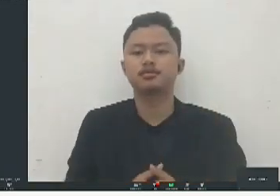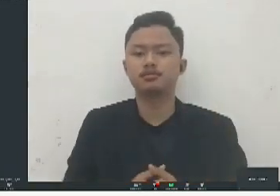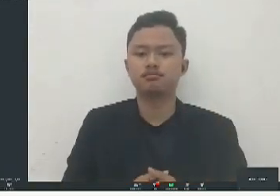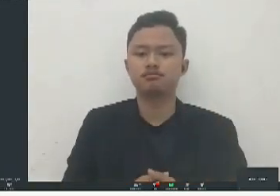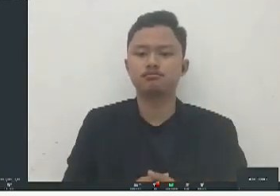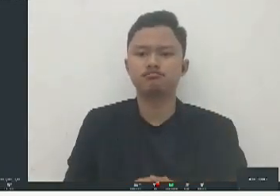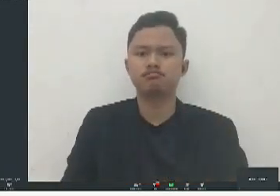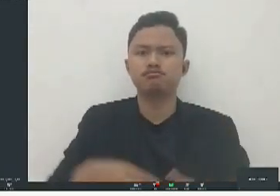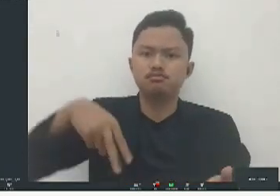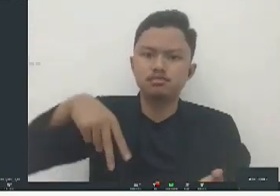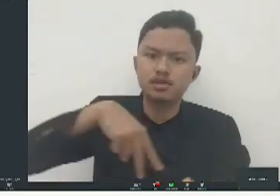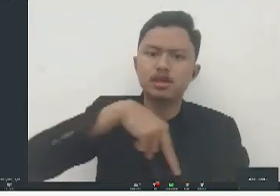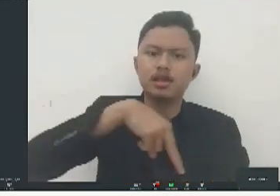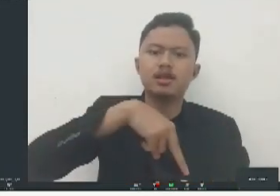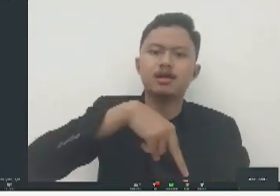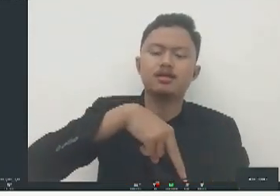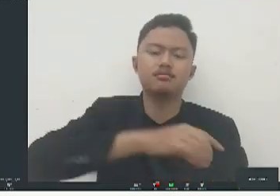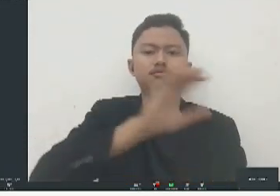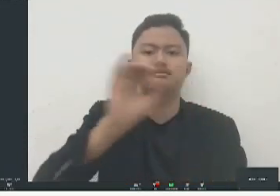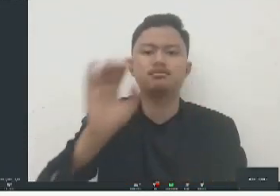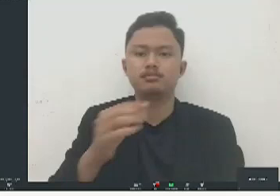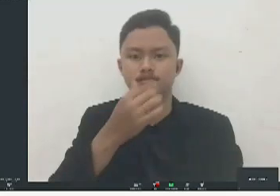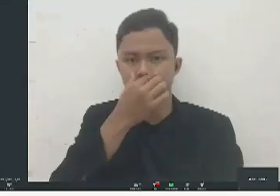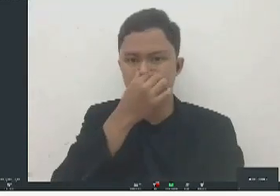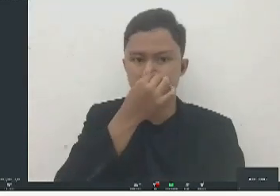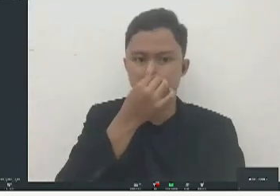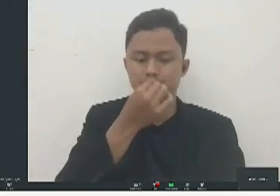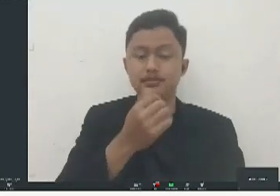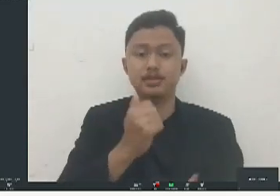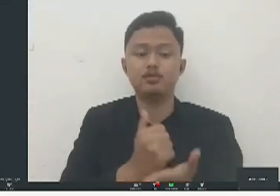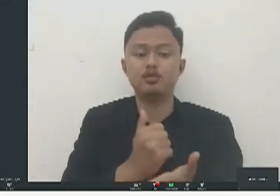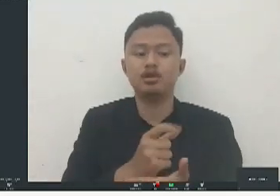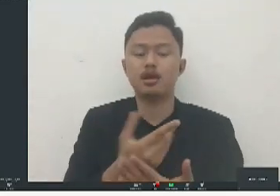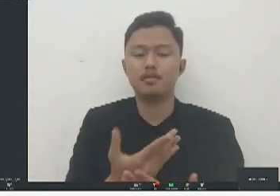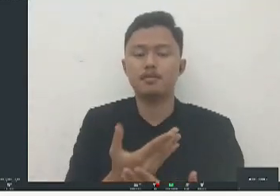disabilitasnya apa gitu ya nah itu sebetulnya mungkin